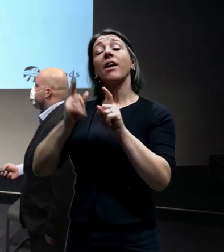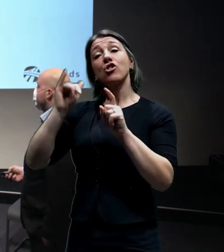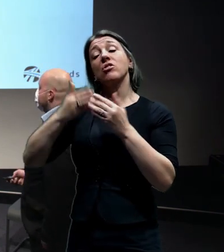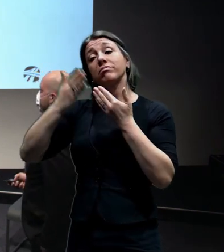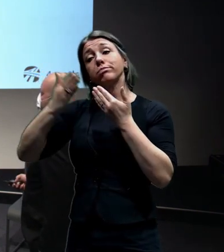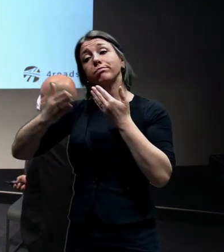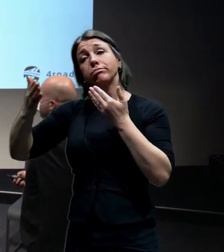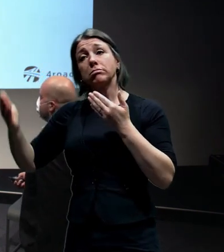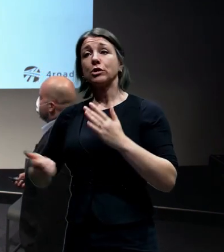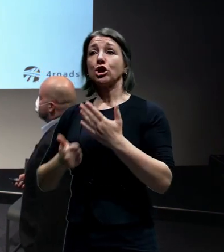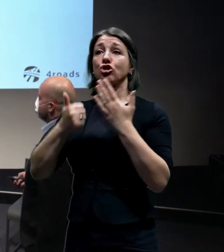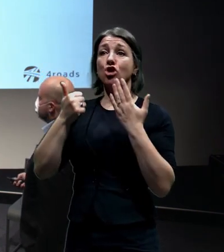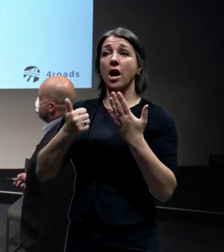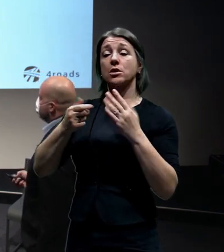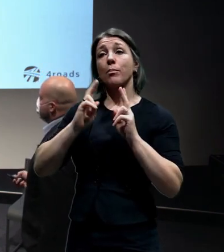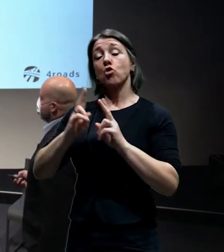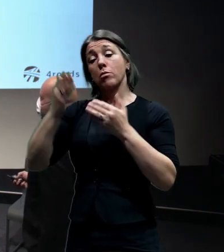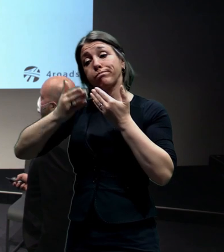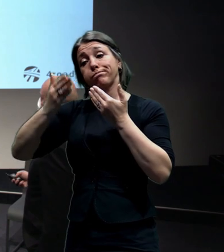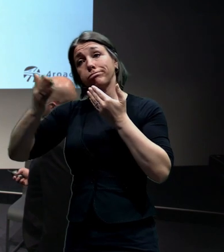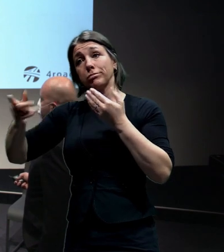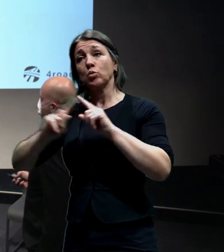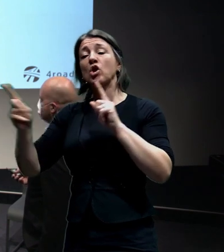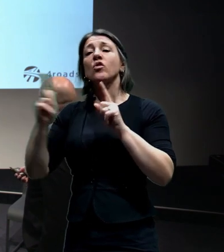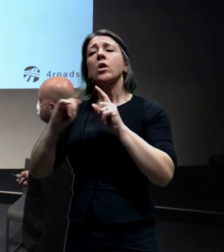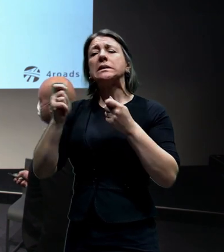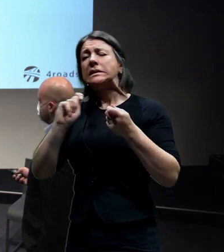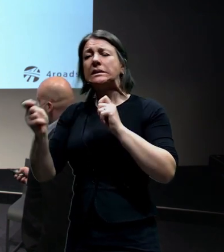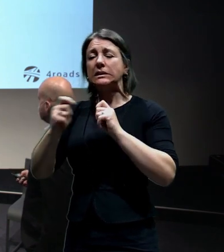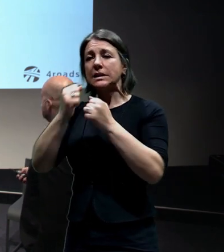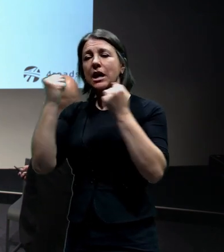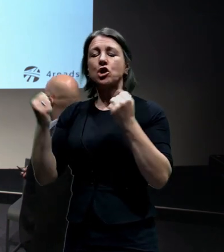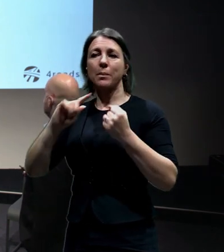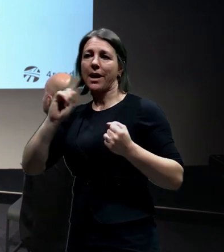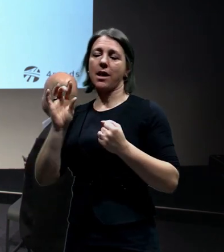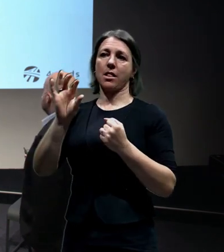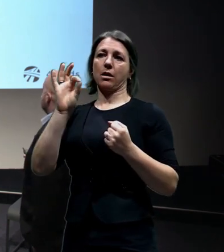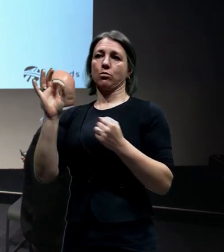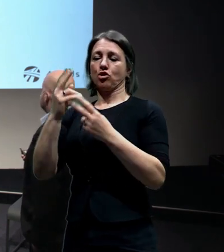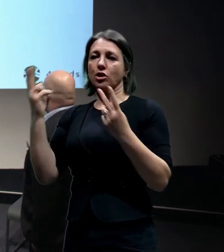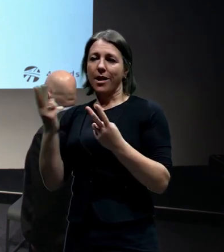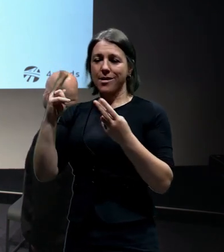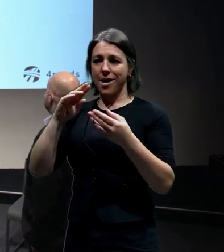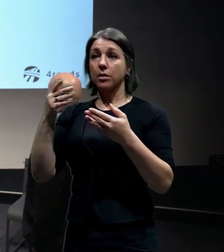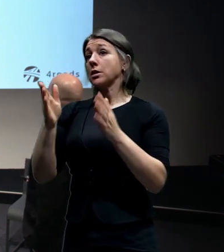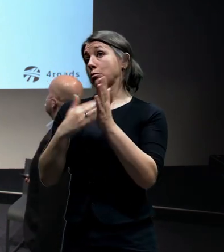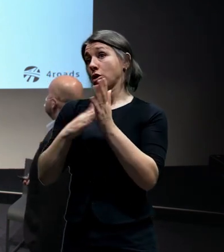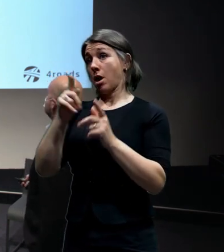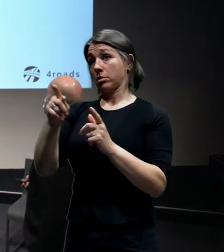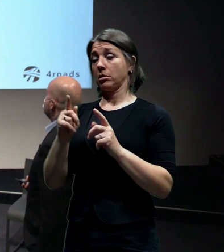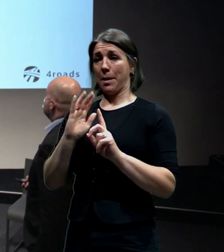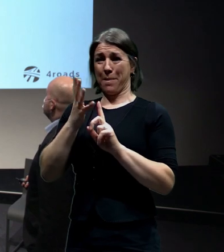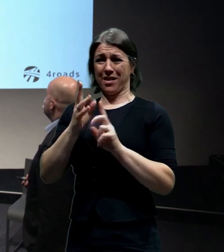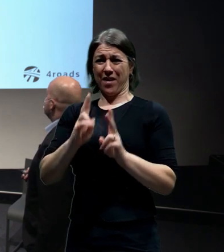variantách, tak, aby jsme dosáhli toho nejlepšího možného řešení. Tady se konkrétně jedná o